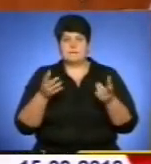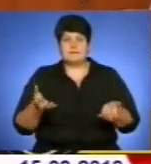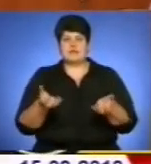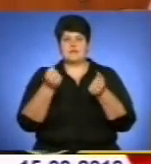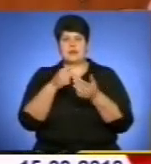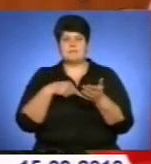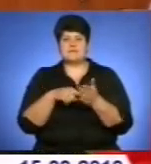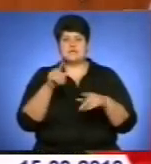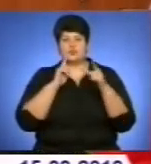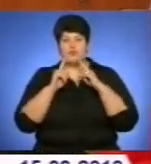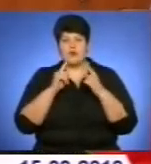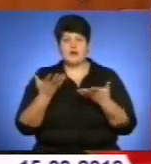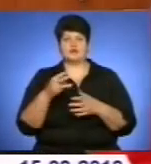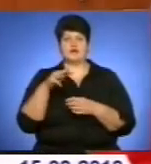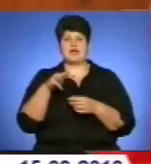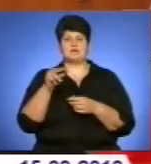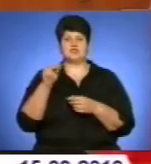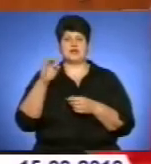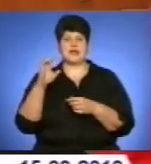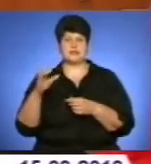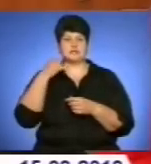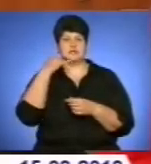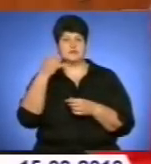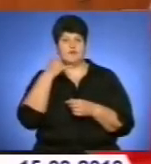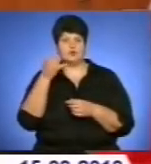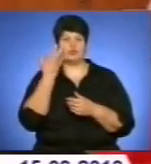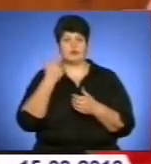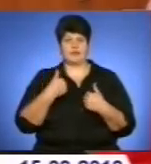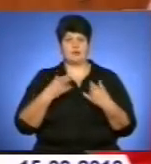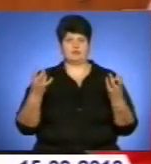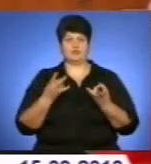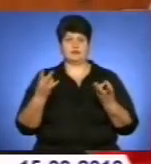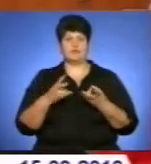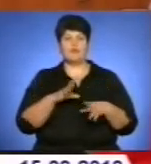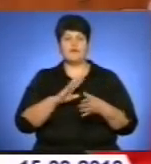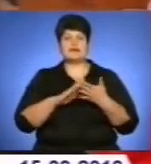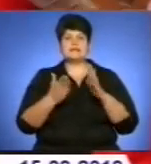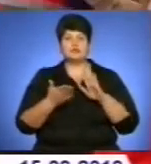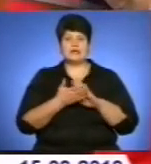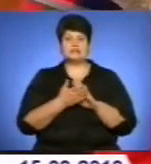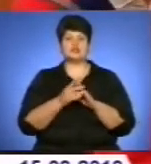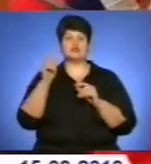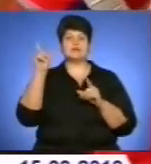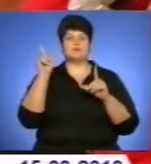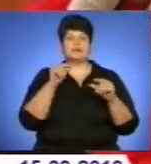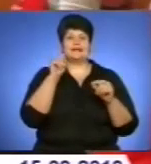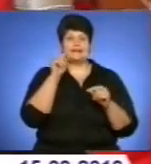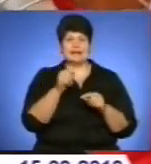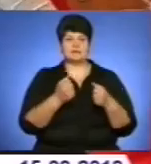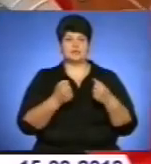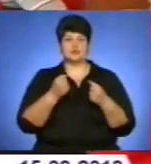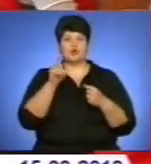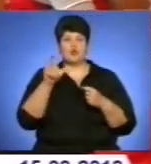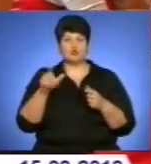режимі лікарям швидкої медичної допомоги. Хвилює нас і стан доріг зараз, погодні умови. Таке враження, що та зима вже півроку